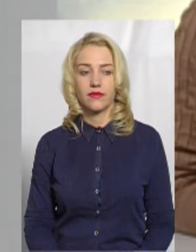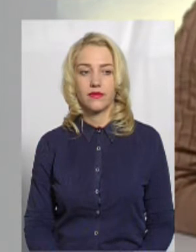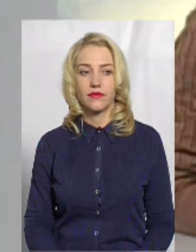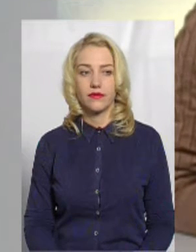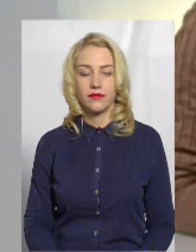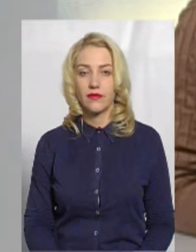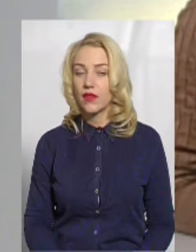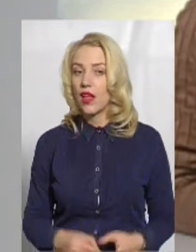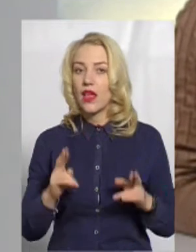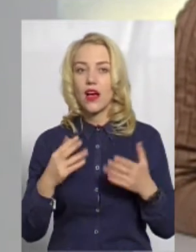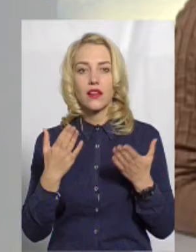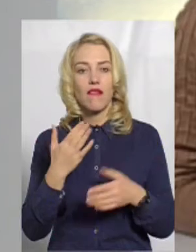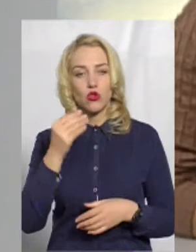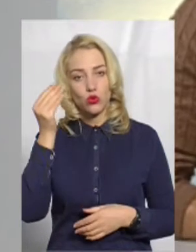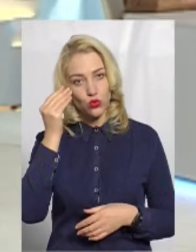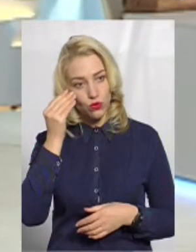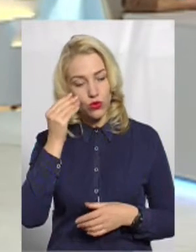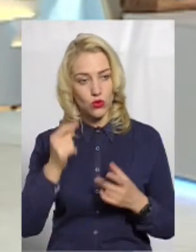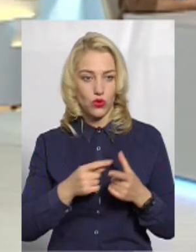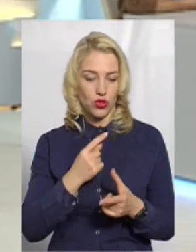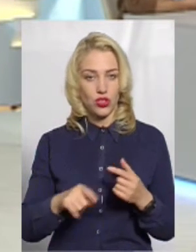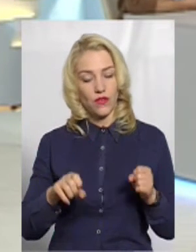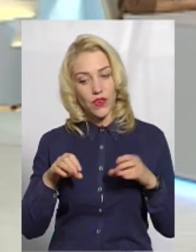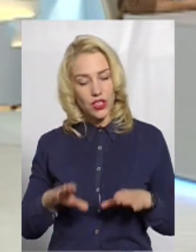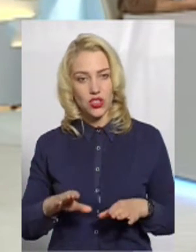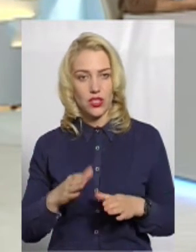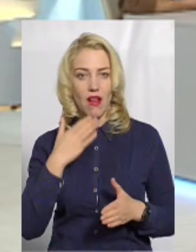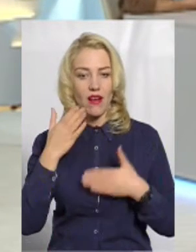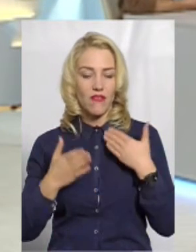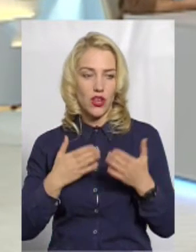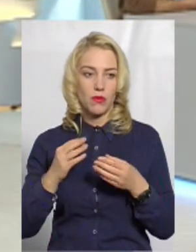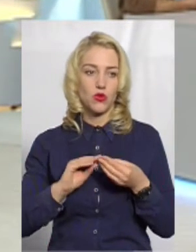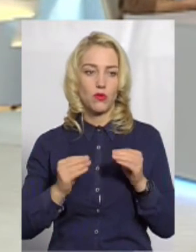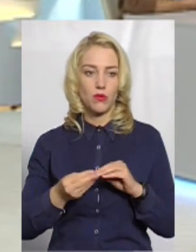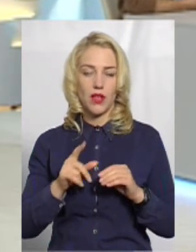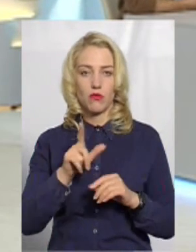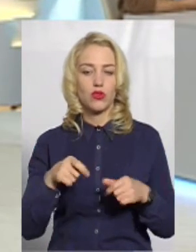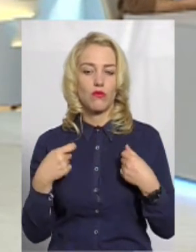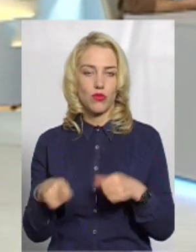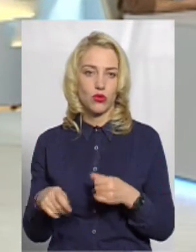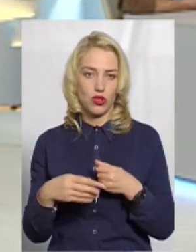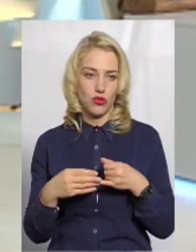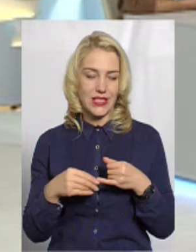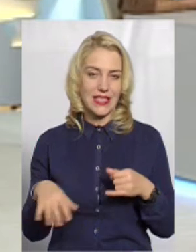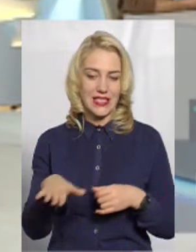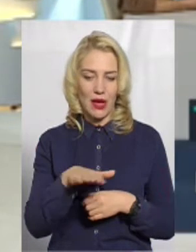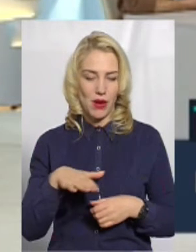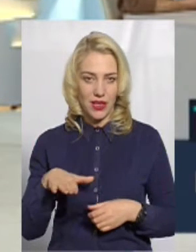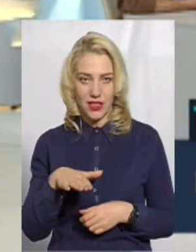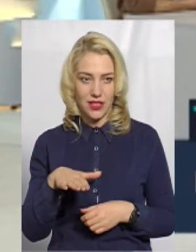Як на вашу думку, чи вирішить референдум проблему з продажем землі саме